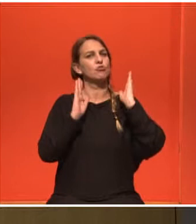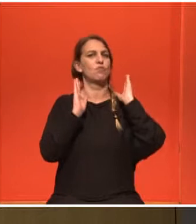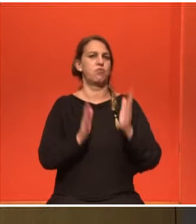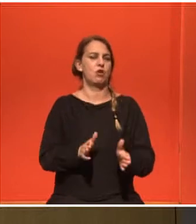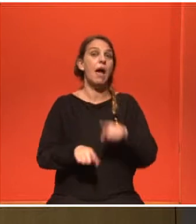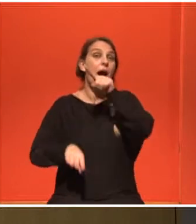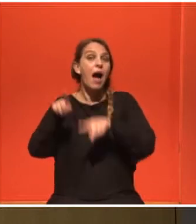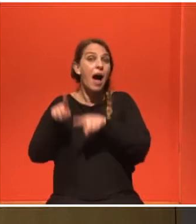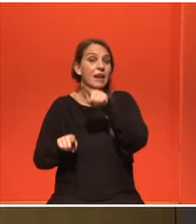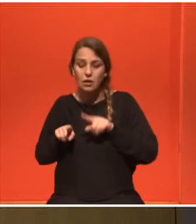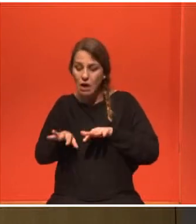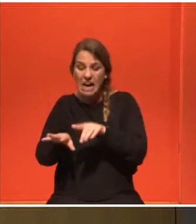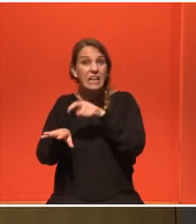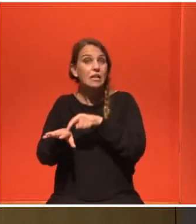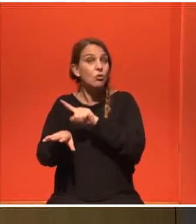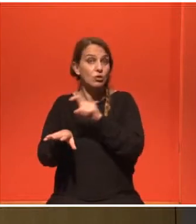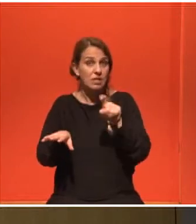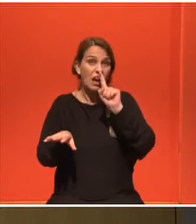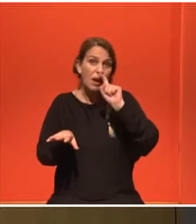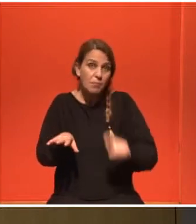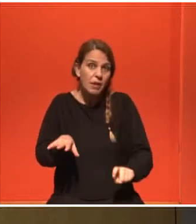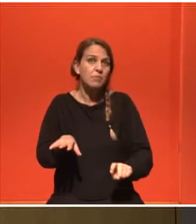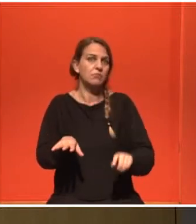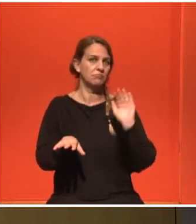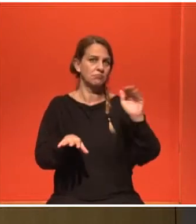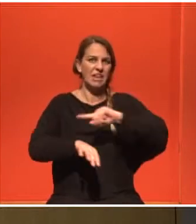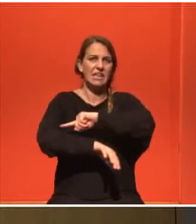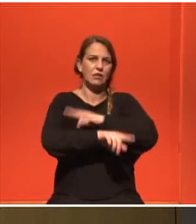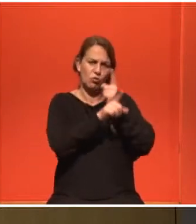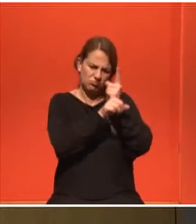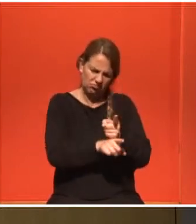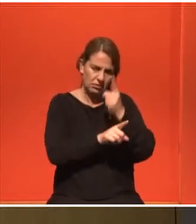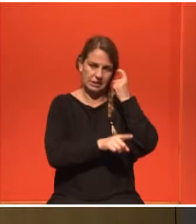απευθυνθούμε στους ειδικούς που γνωρίζουν λίγο παραπάνω για αυτό το ζήτημα. Ευχαριστούμε.